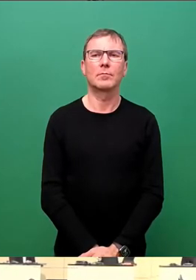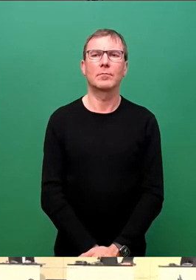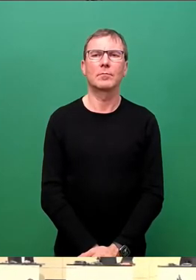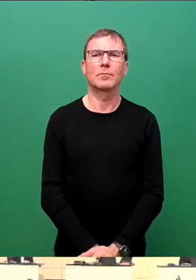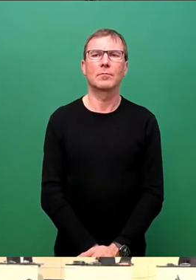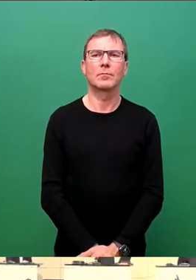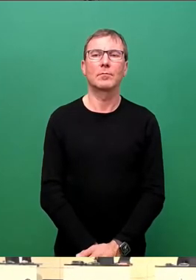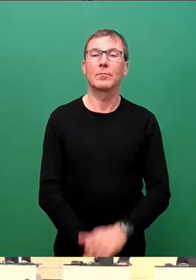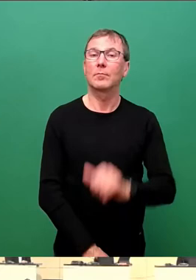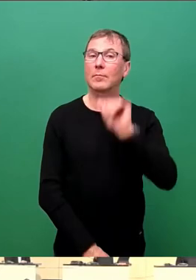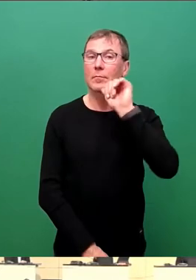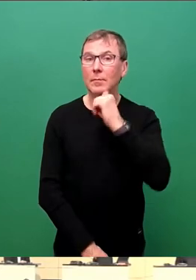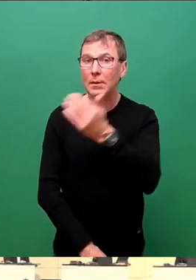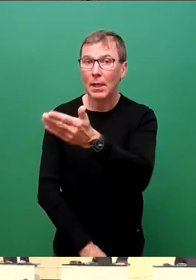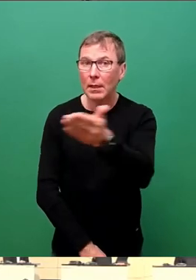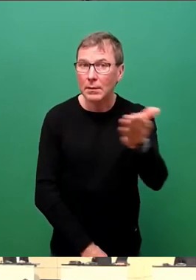Gegenstimmen?